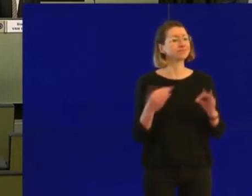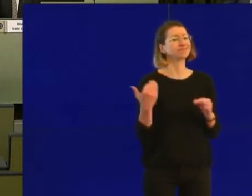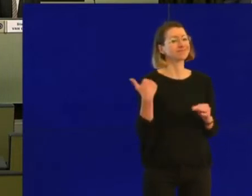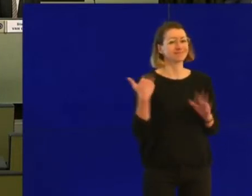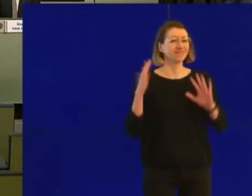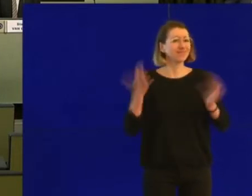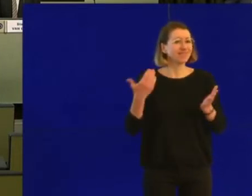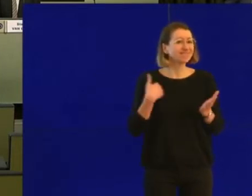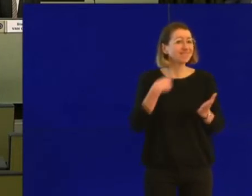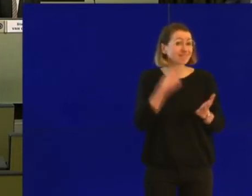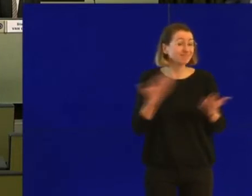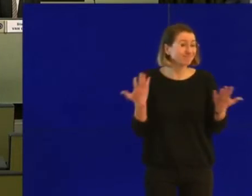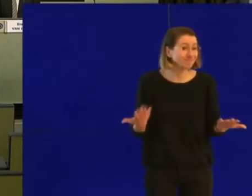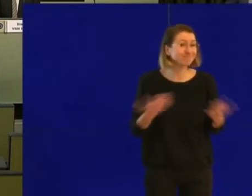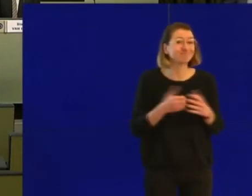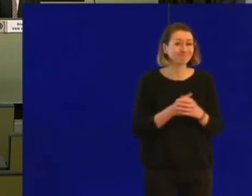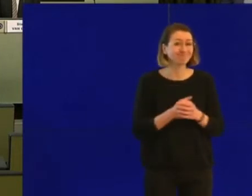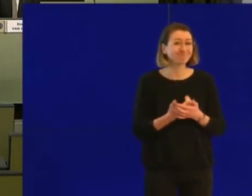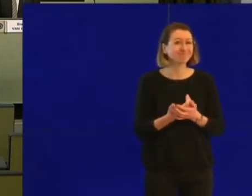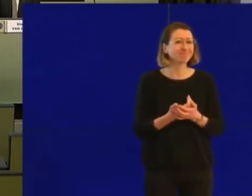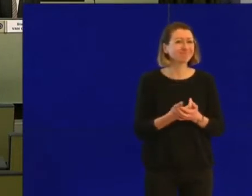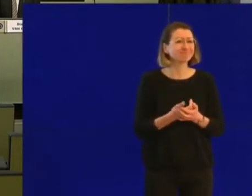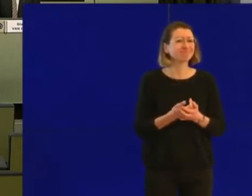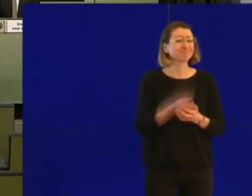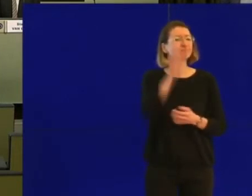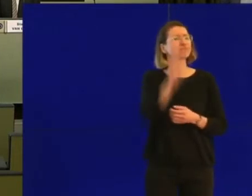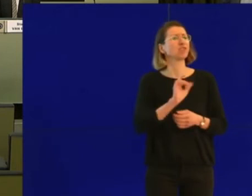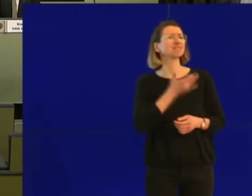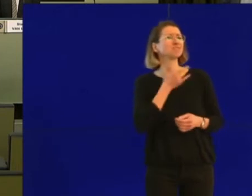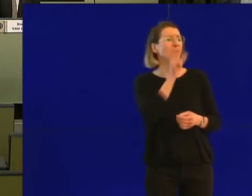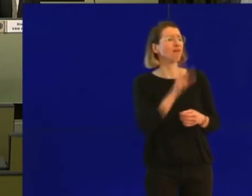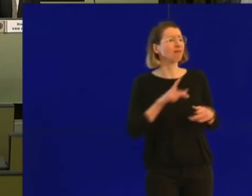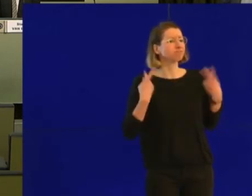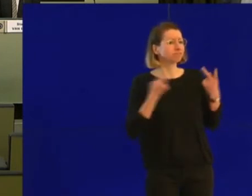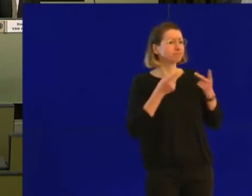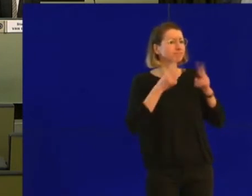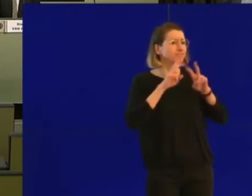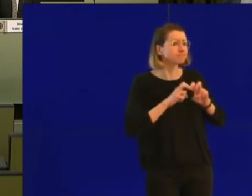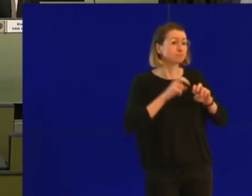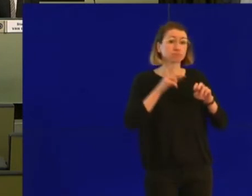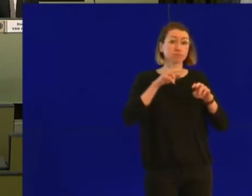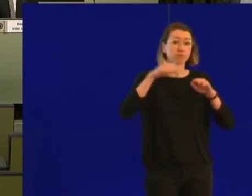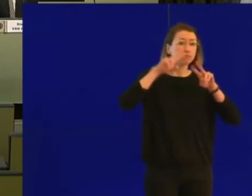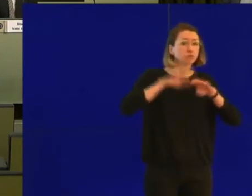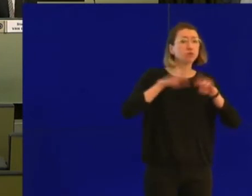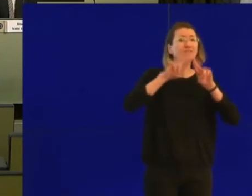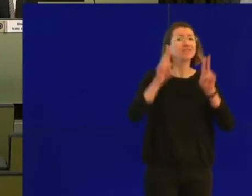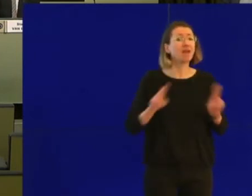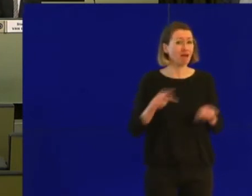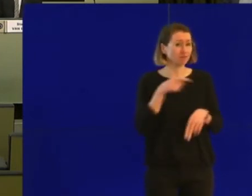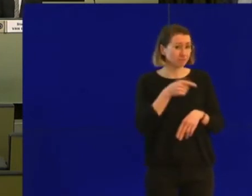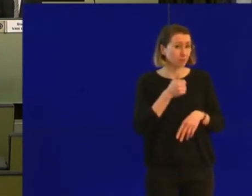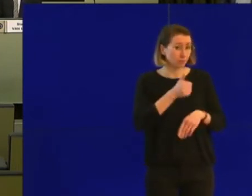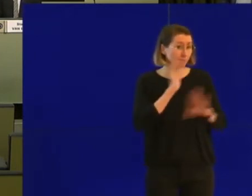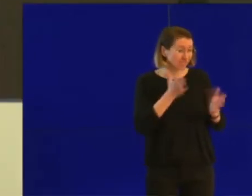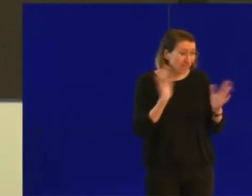les experts et les paroles ici à Interfédéraux, Emmanuel André et Steven Van Gucht, nous ont expliqué qu